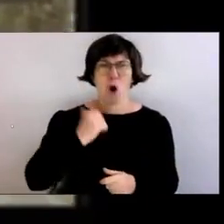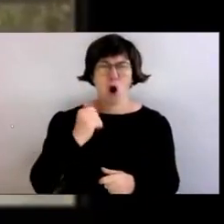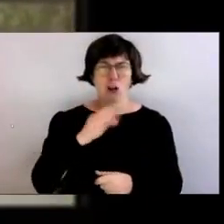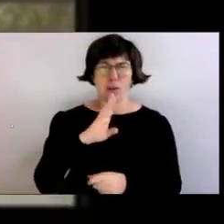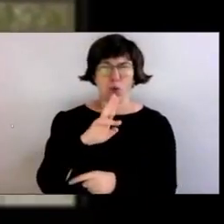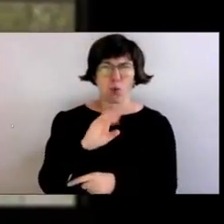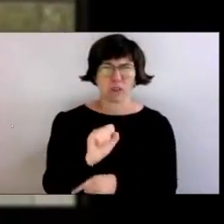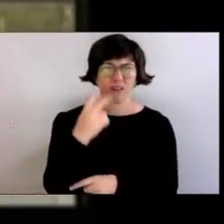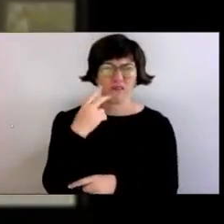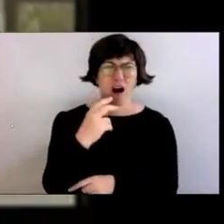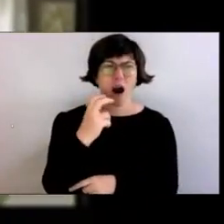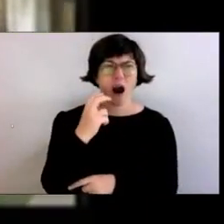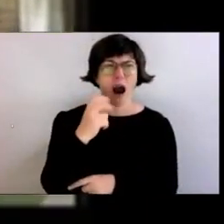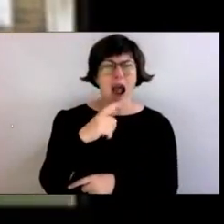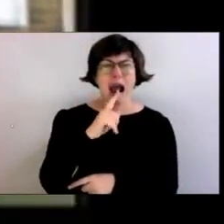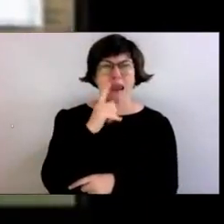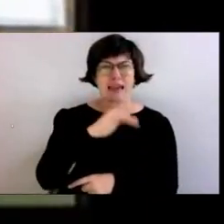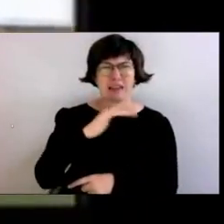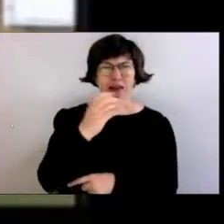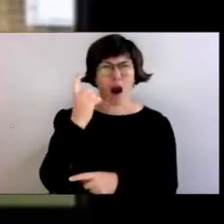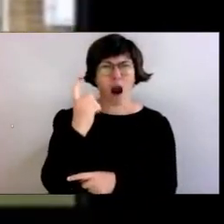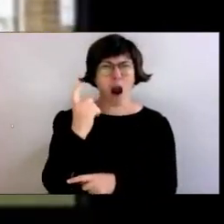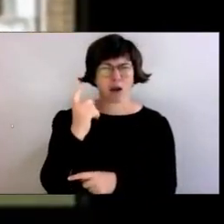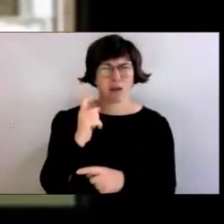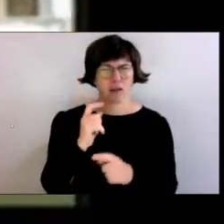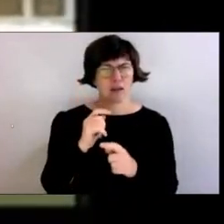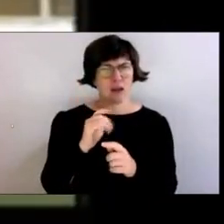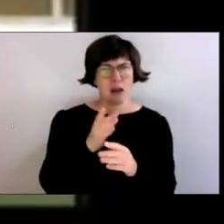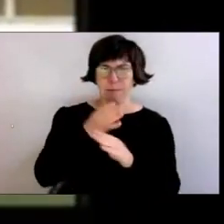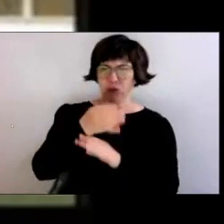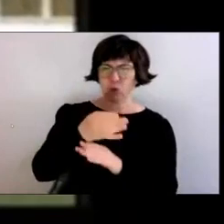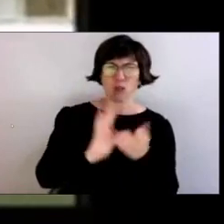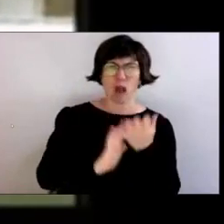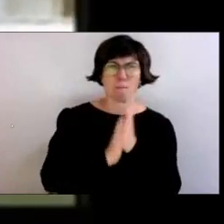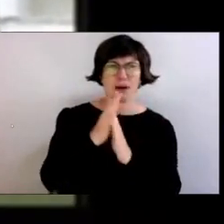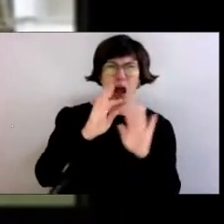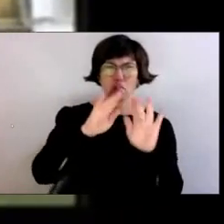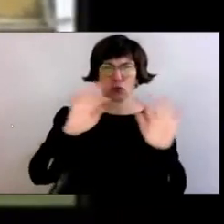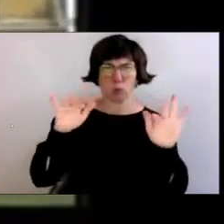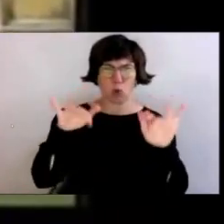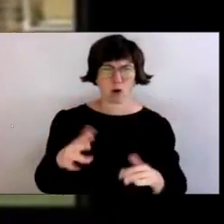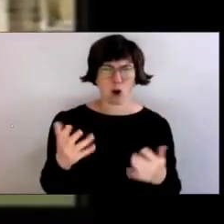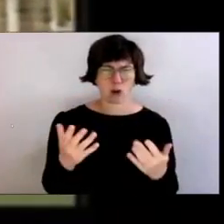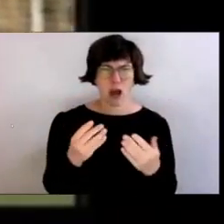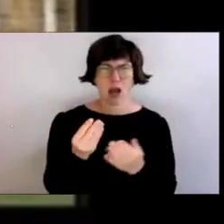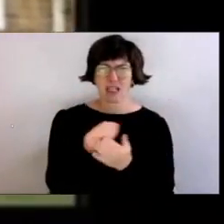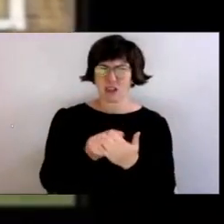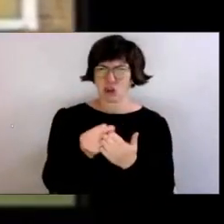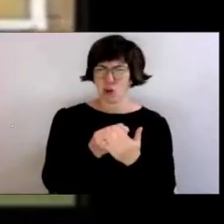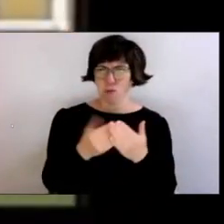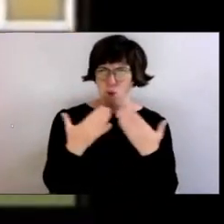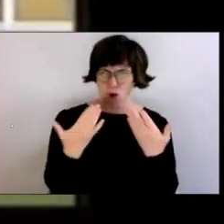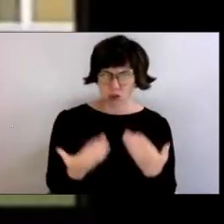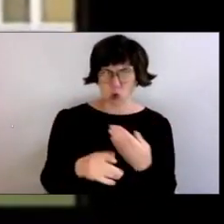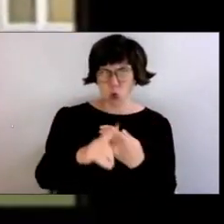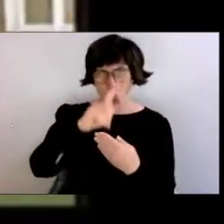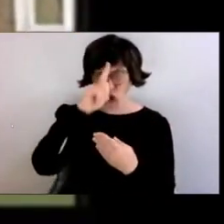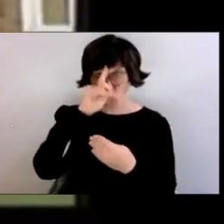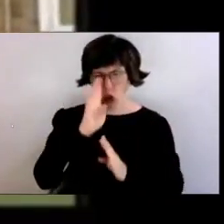Lichtenhagen besucht, wo die Brandspuren an den Häusern noch zu sehen sind. Ein Symbol für den Zustand der deutschen Demokratie,